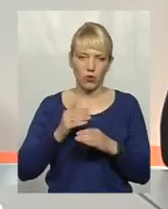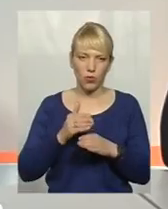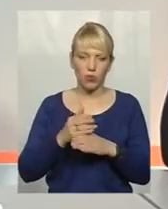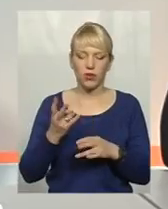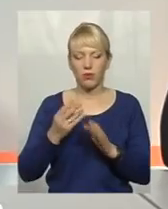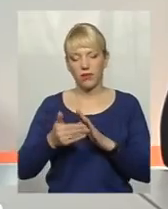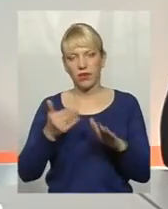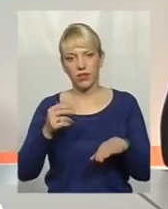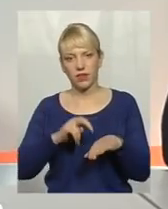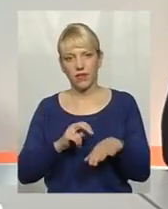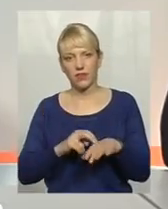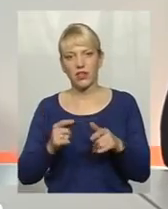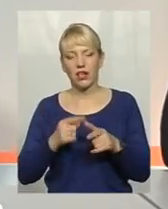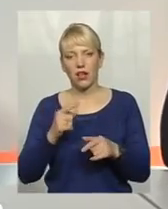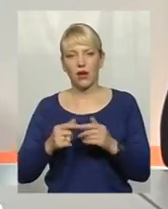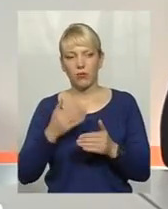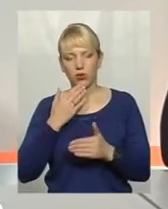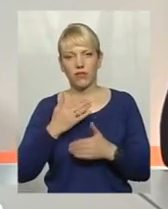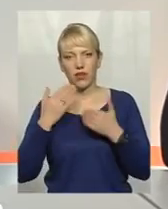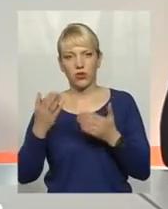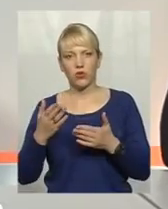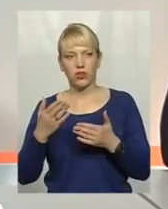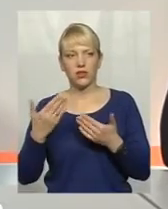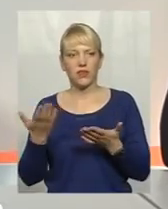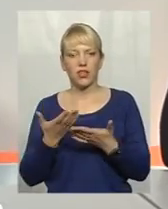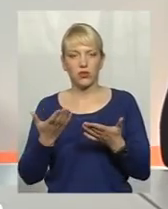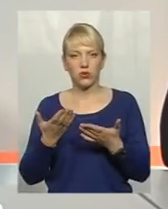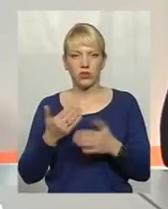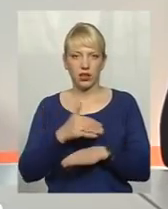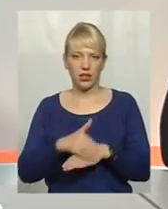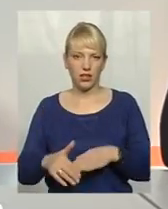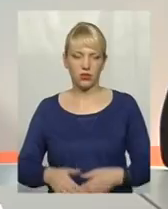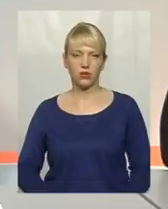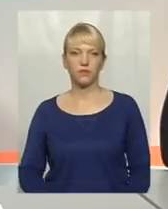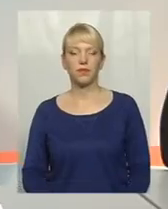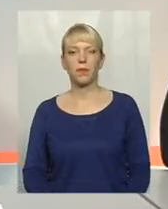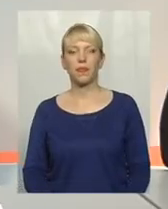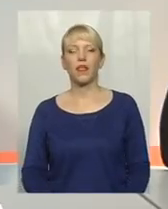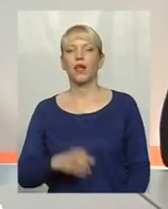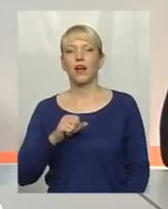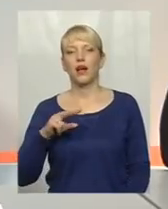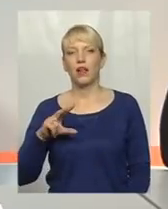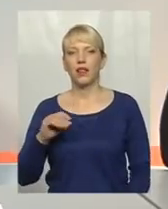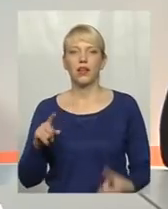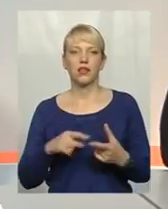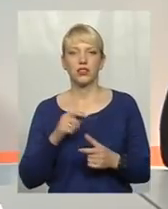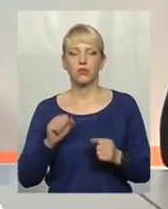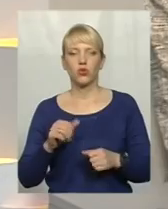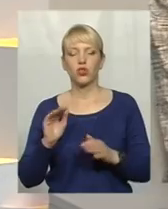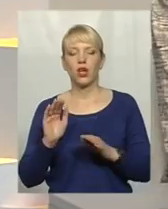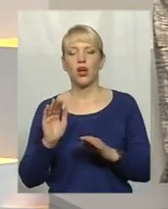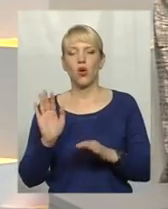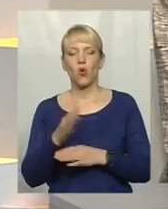додому, або звернутися вже за якоюсь певною адресою. Але чи можна гуляти на відкритому